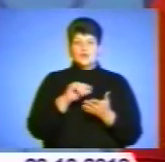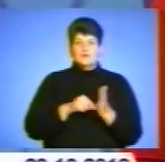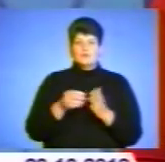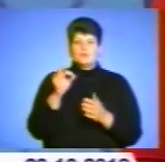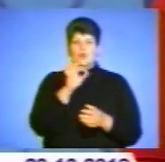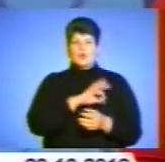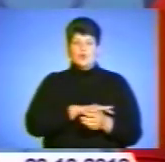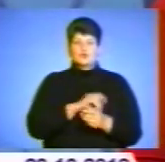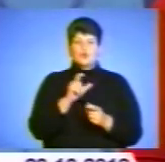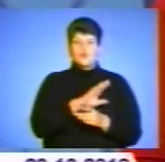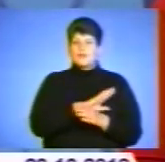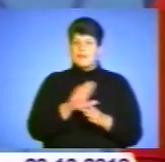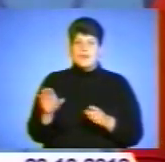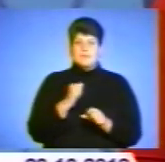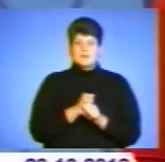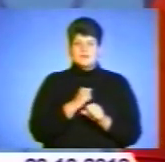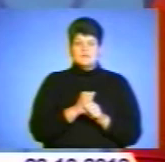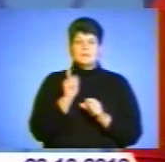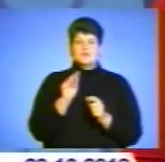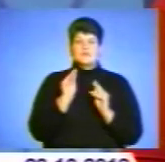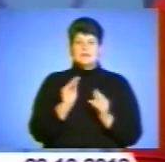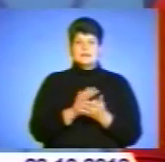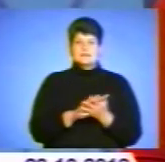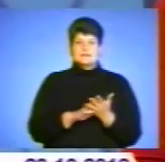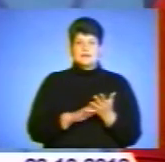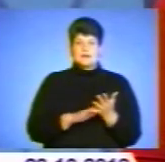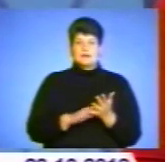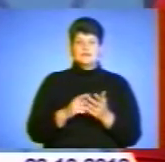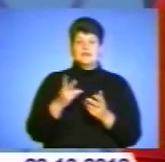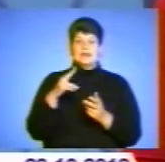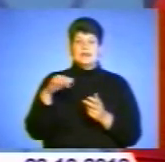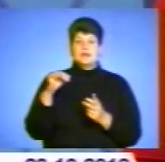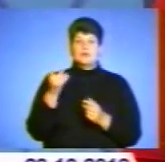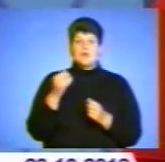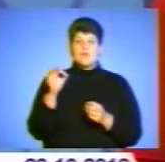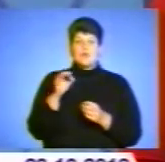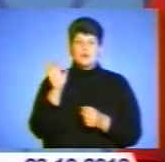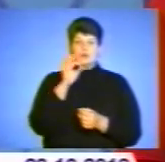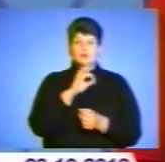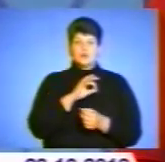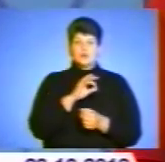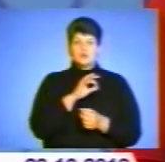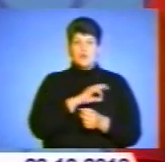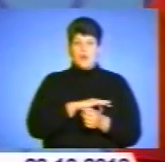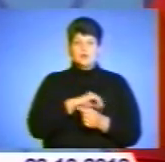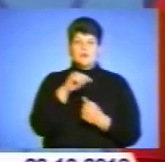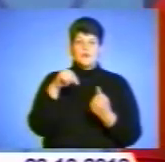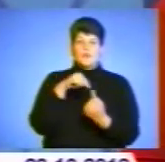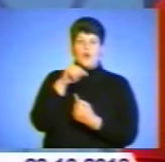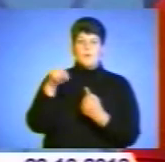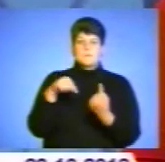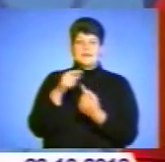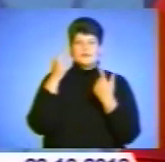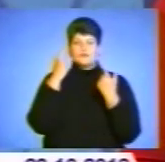не працездатного віку, то вони пишуть тільки заяву і декларацію про доходи. І, відповідно, далі вже йде обмін інформацією